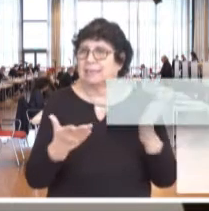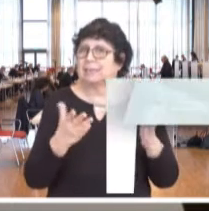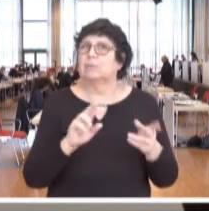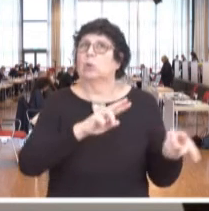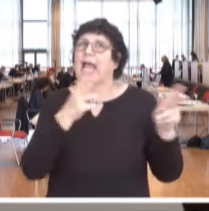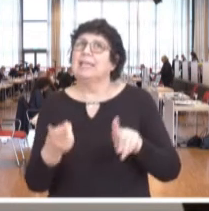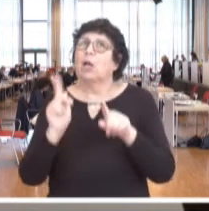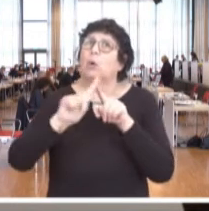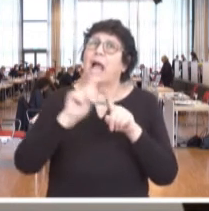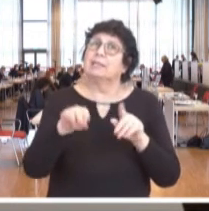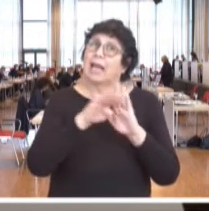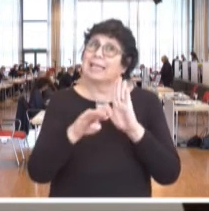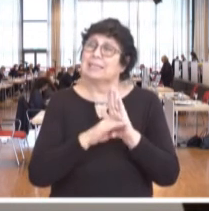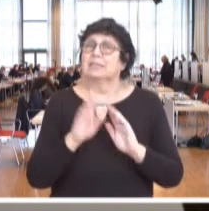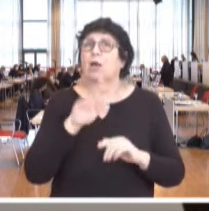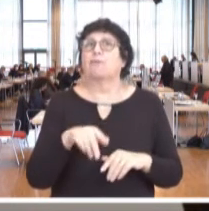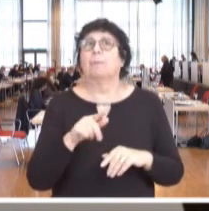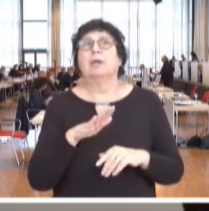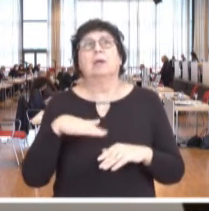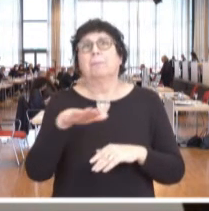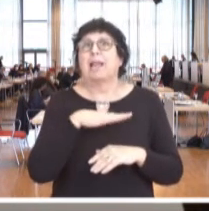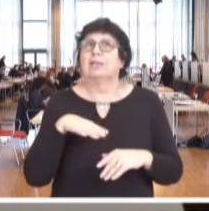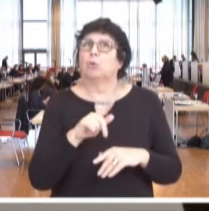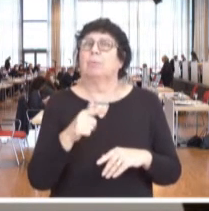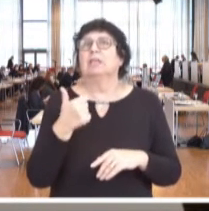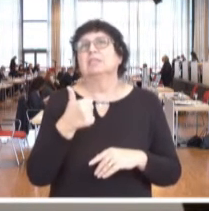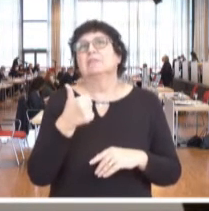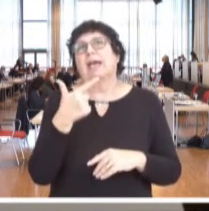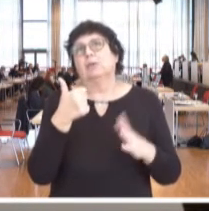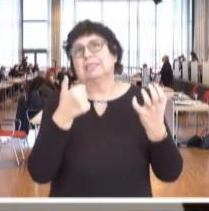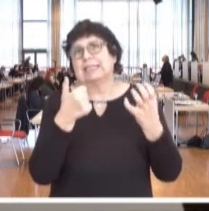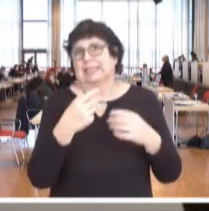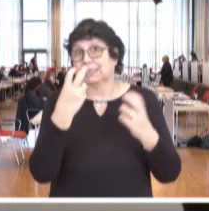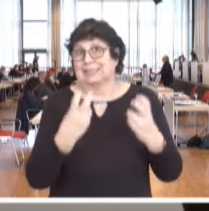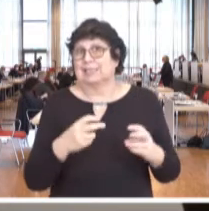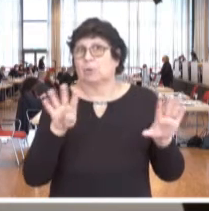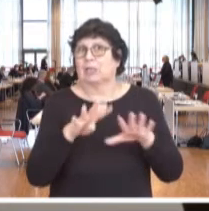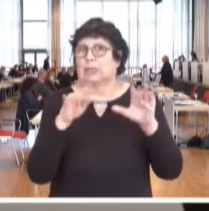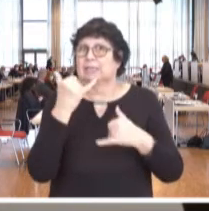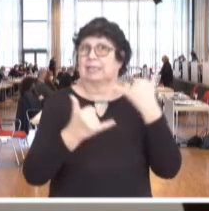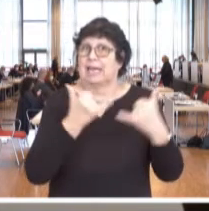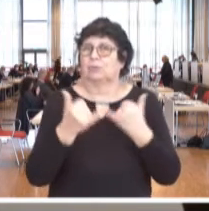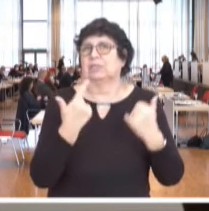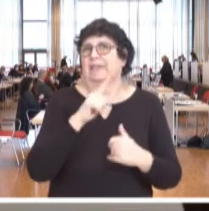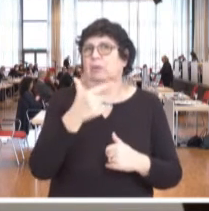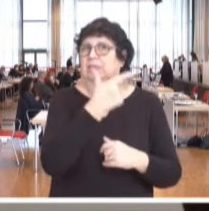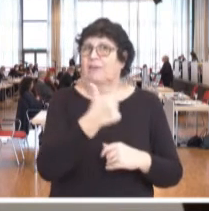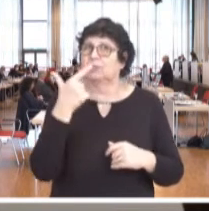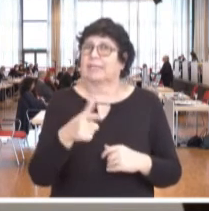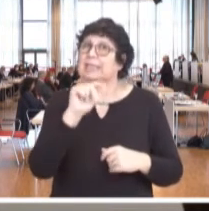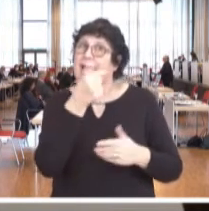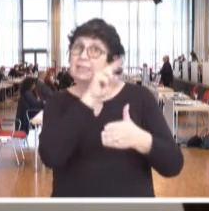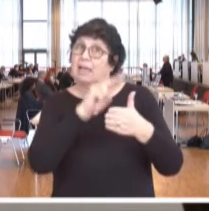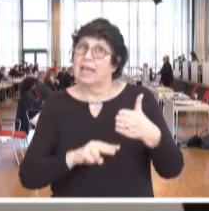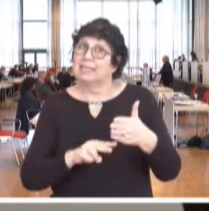Änderung anderer Gesetze wurde vom Plenum in seiner 62. Sitzung am 19. Januar 2022 in